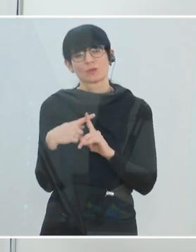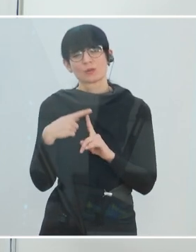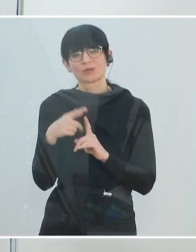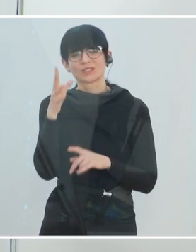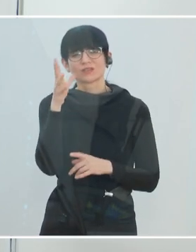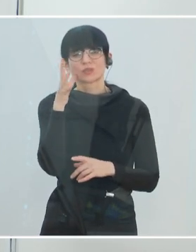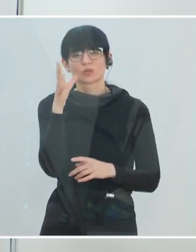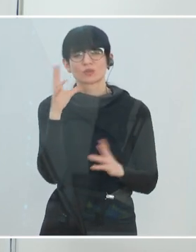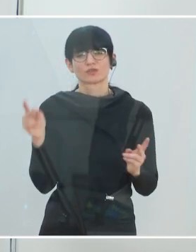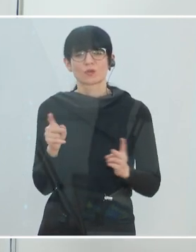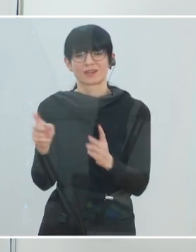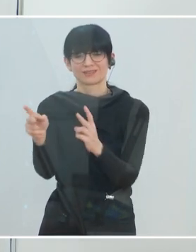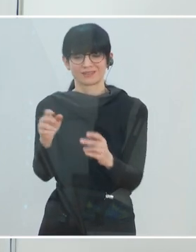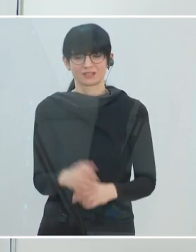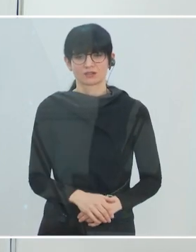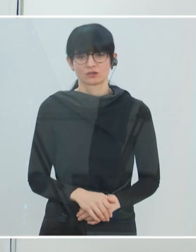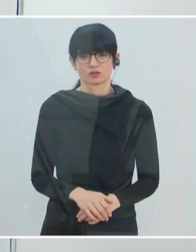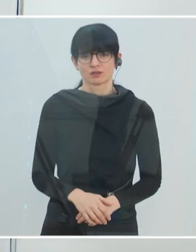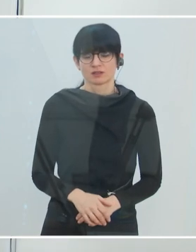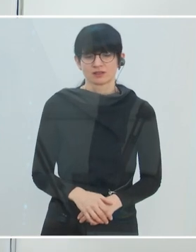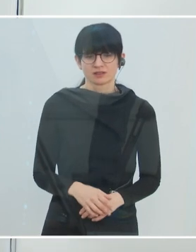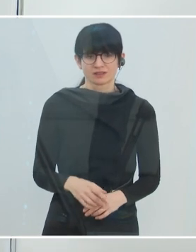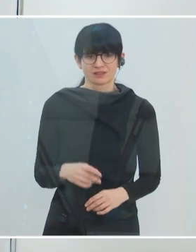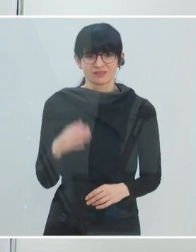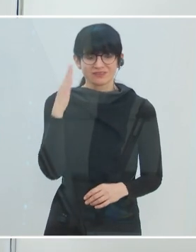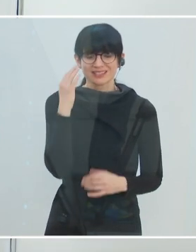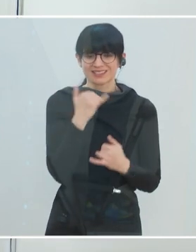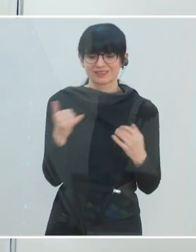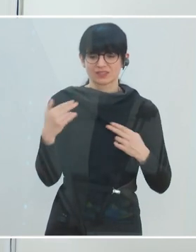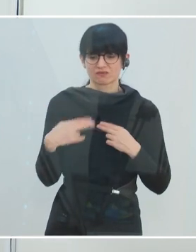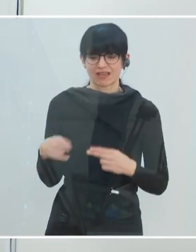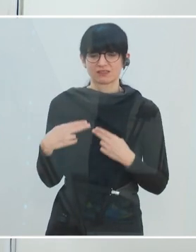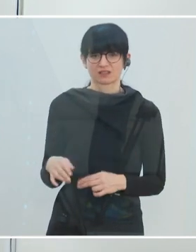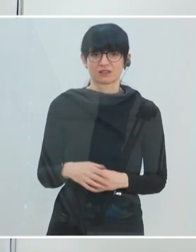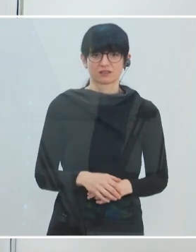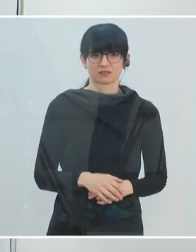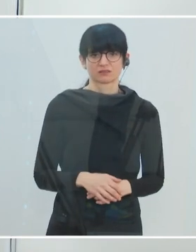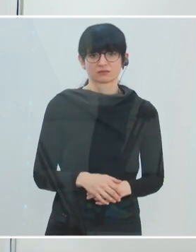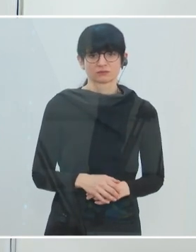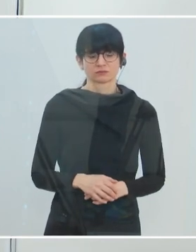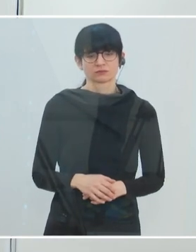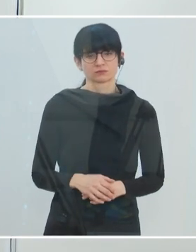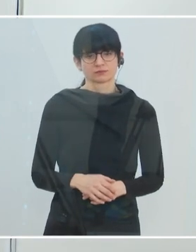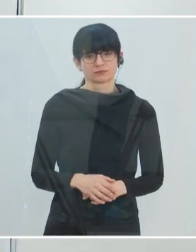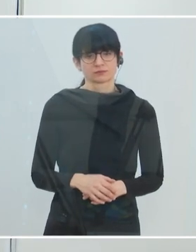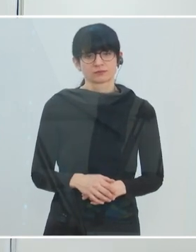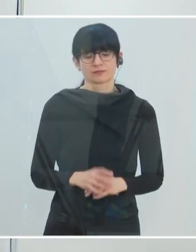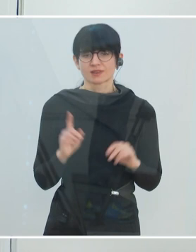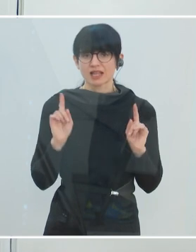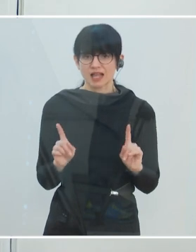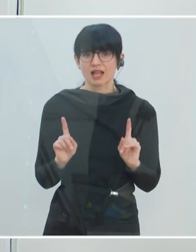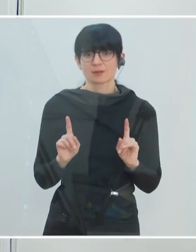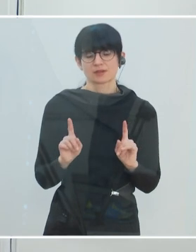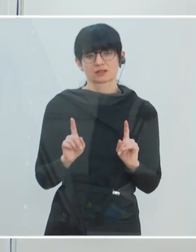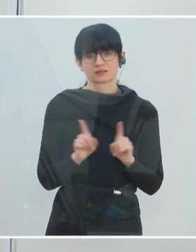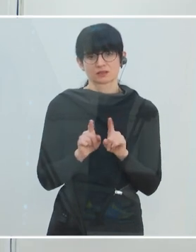Zukunftsorientierung. Da geht es darum, überhaupt zu wissen, wie es weitergeht. Wenn ich weiß, wie es weitergeht, ist das ganz schlimm. Aber es geht auch darum,